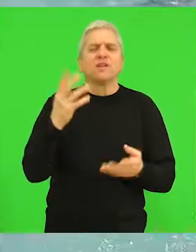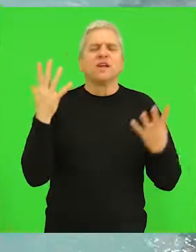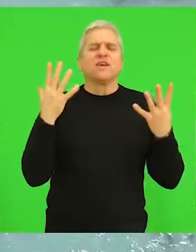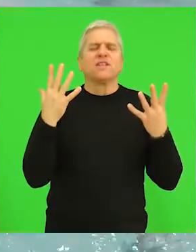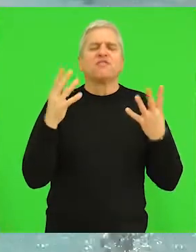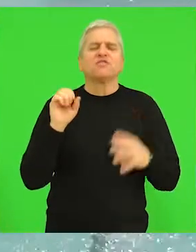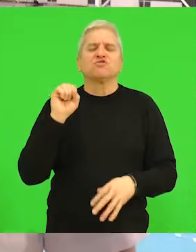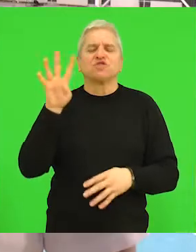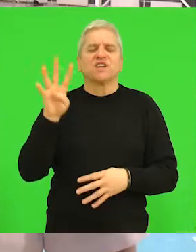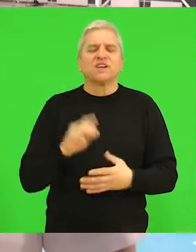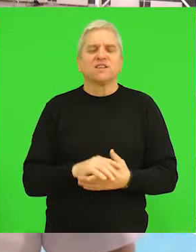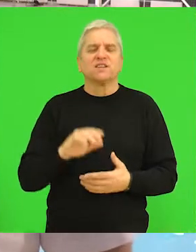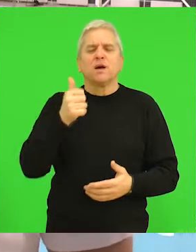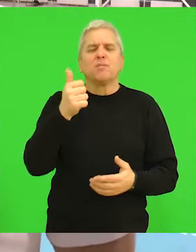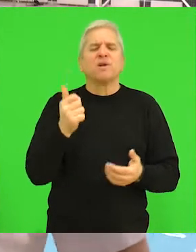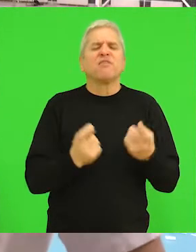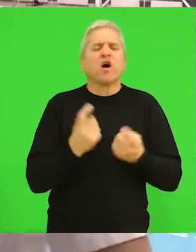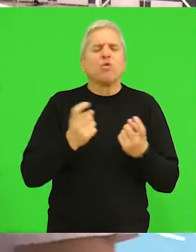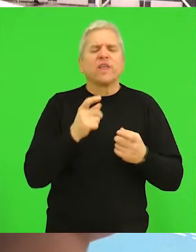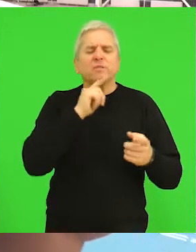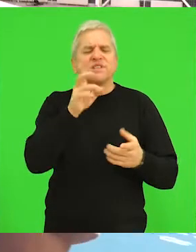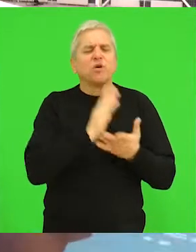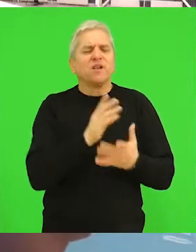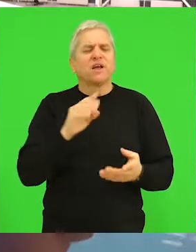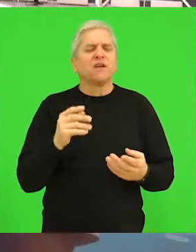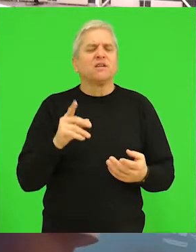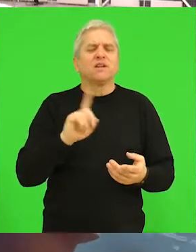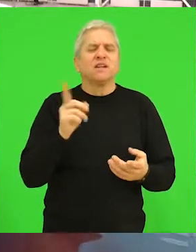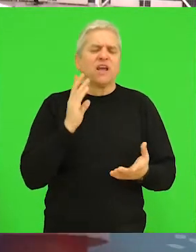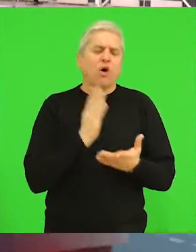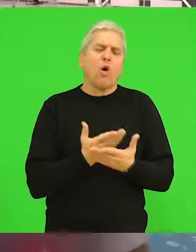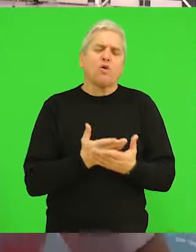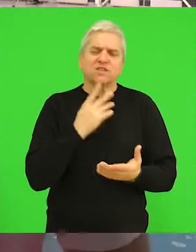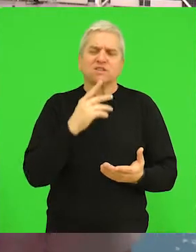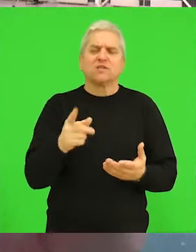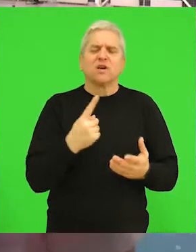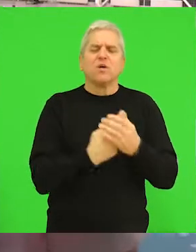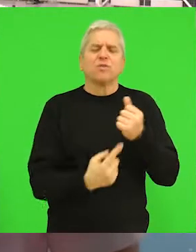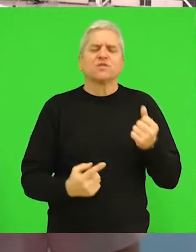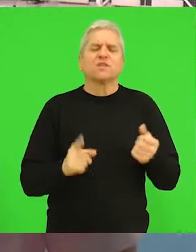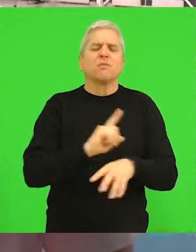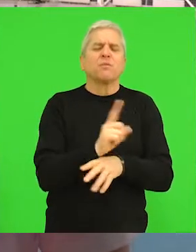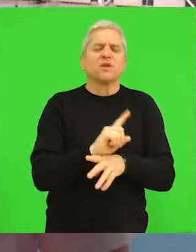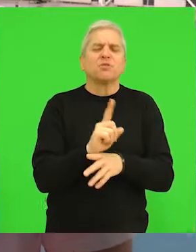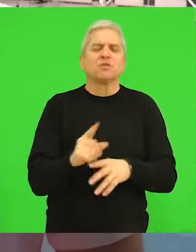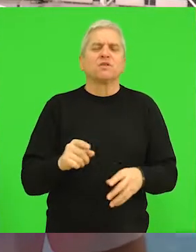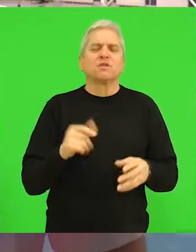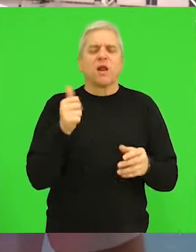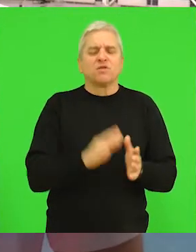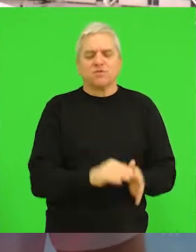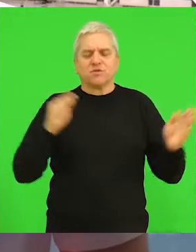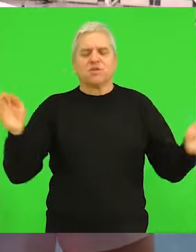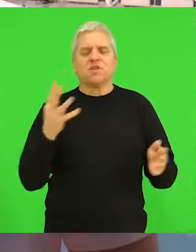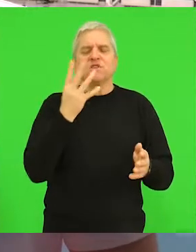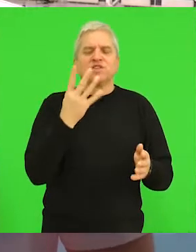9-14. Što se tiče prve utakmice rezultat koji je nije realno zato što je bukvalno smo u zadnjim minutama se